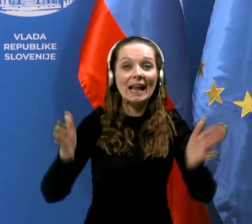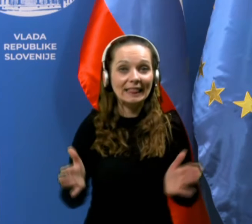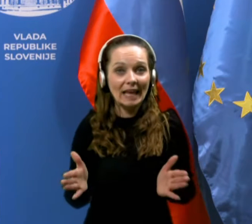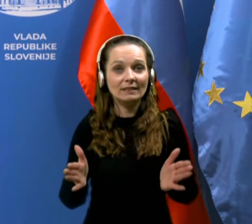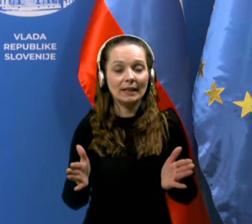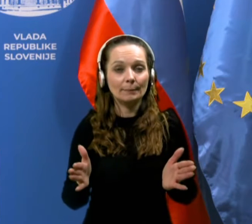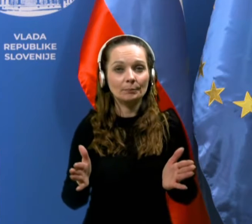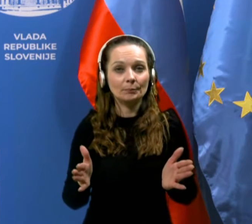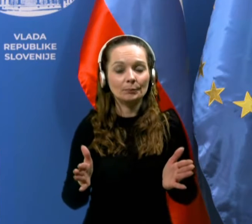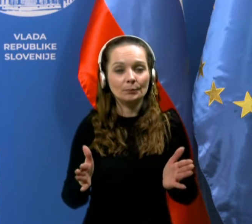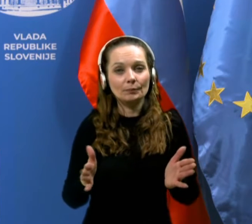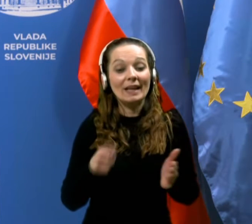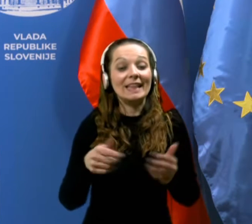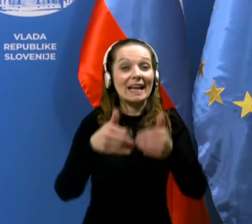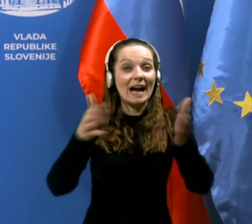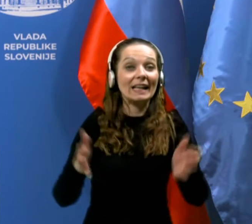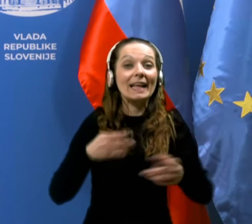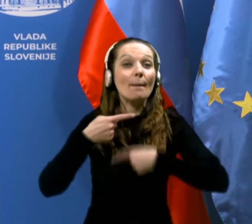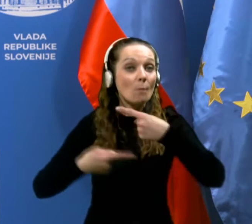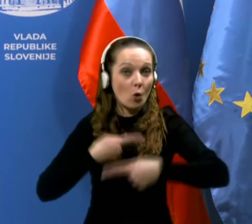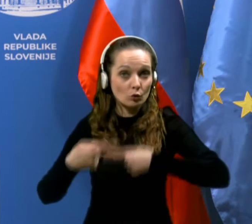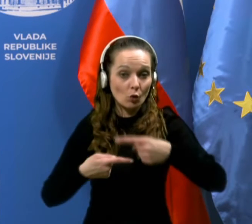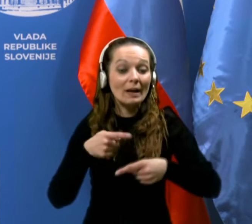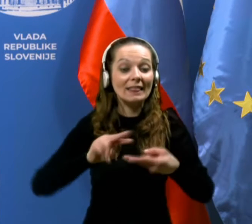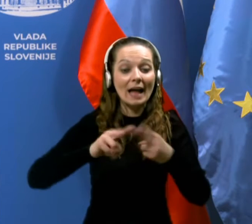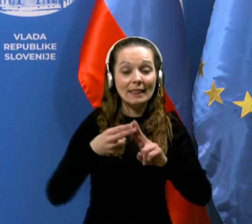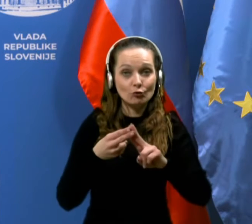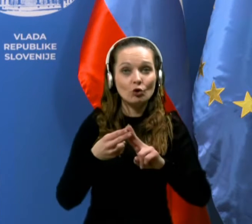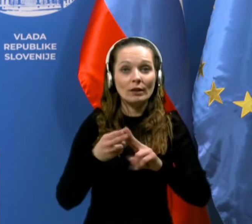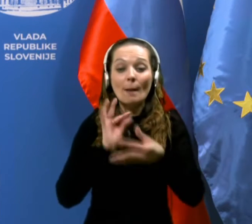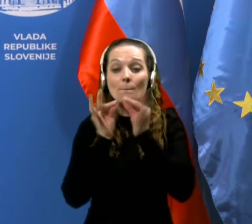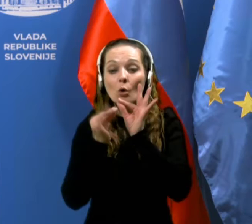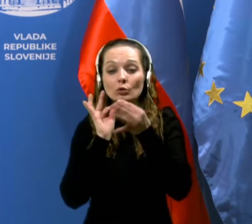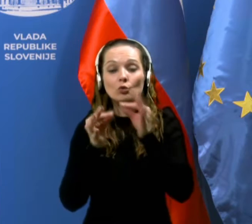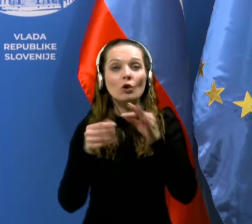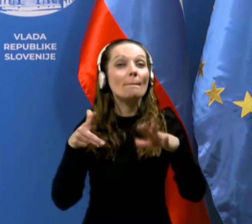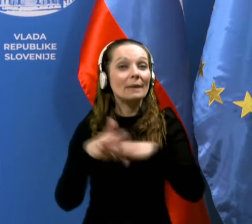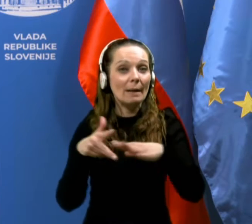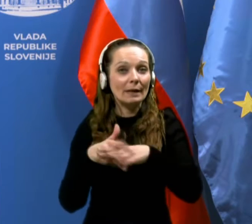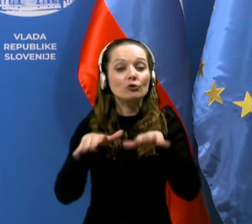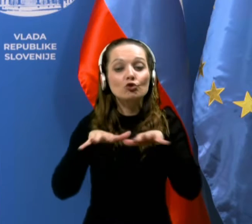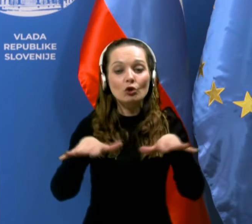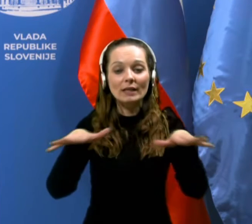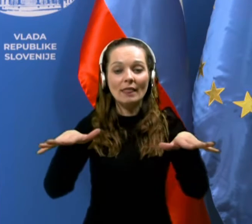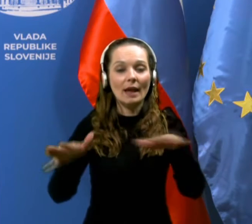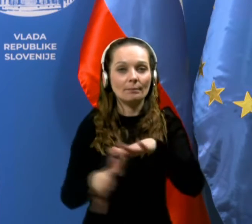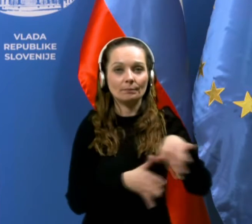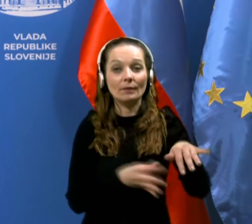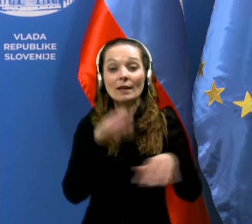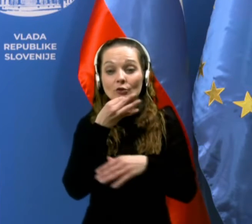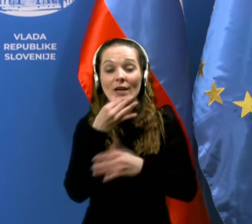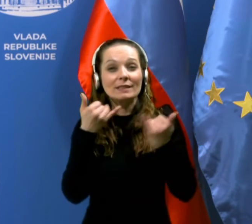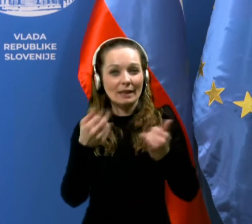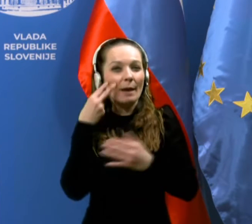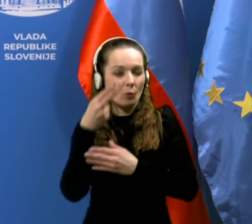postopku. Na ta način poskušamo preprečiti širjanje. Če